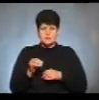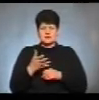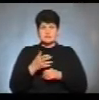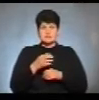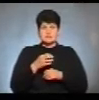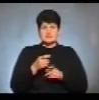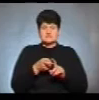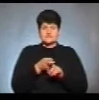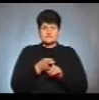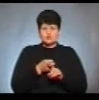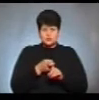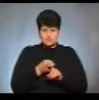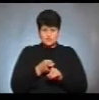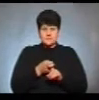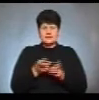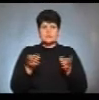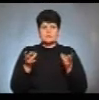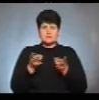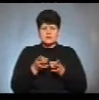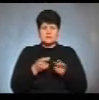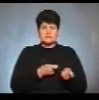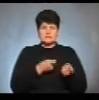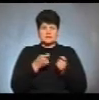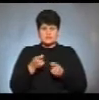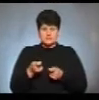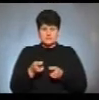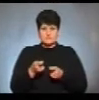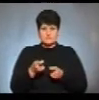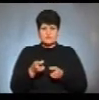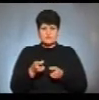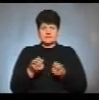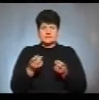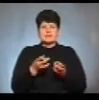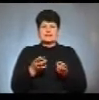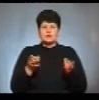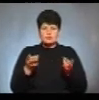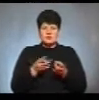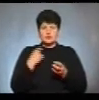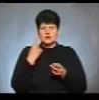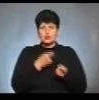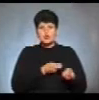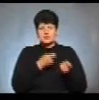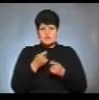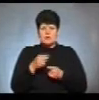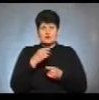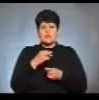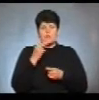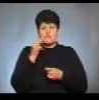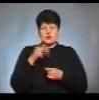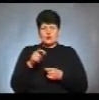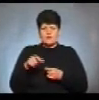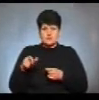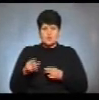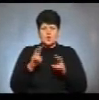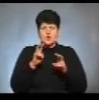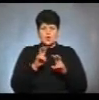В зв'язку з необхідністю доставки і визнати за необхідну доставку особисту обвинувачених, наступне судове засідання